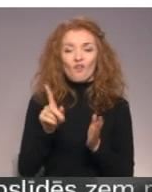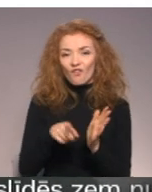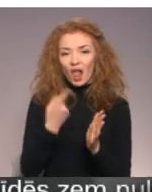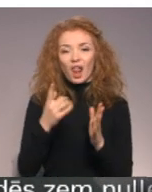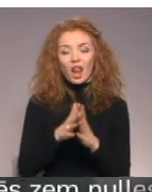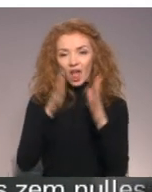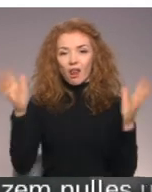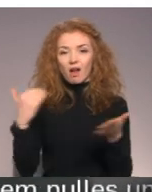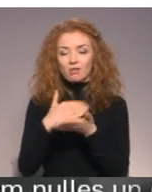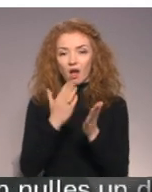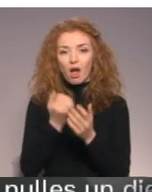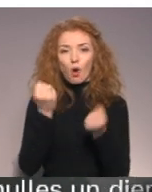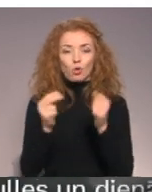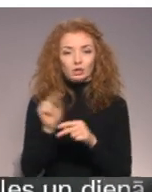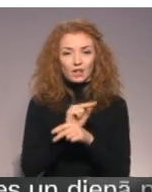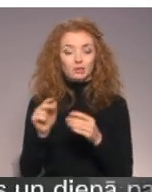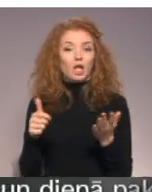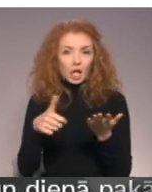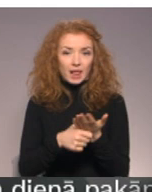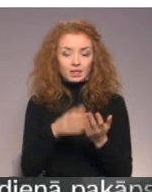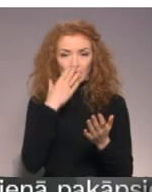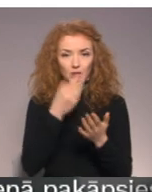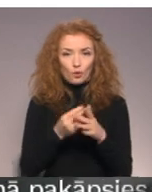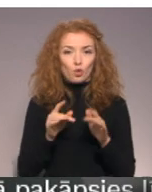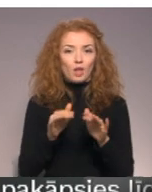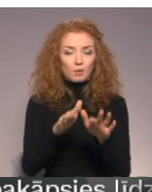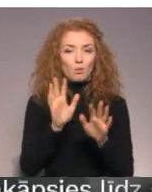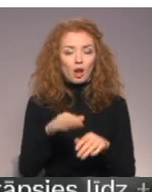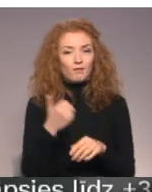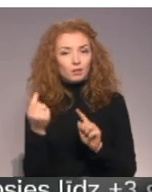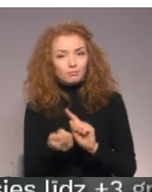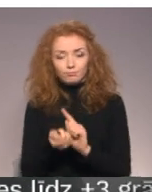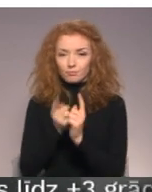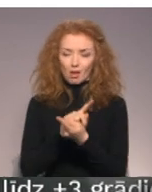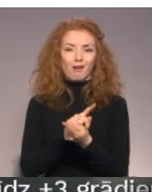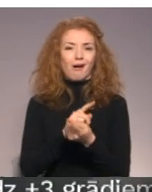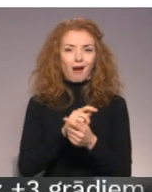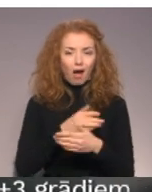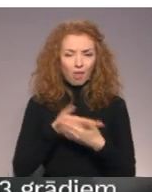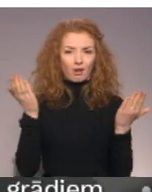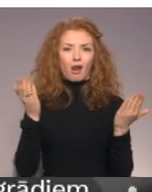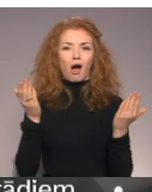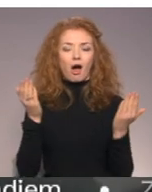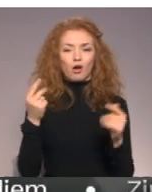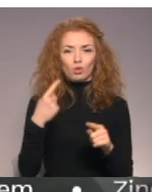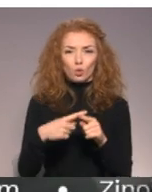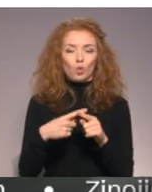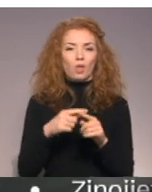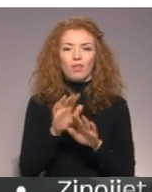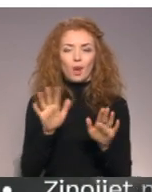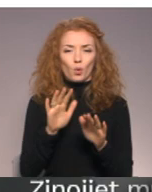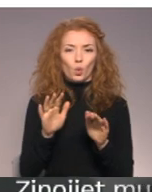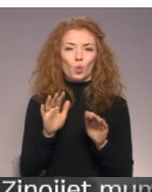lielāka daļa autoservises tomēr registrēja savu darbību, lai viņi kļūtu atklātāki un iziet no šīs